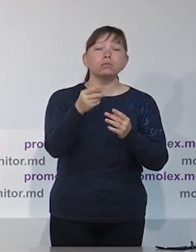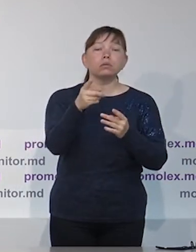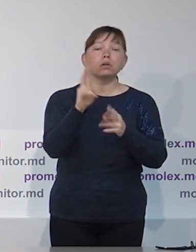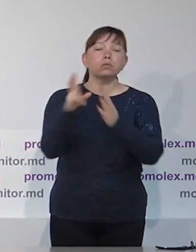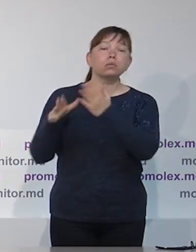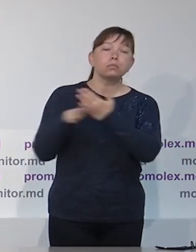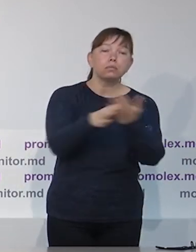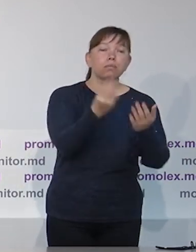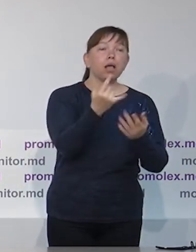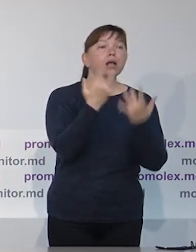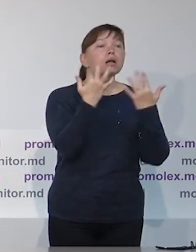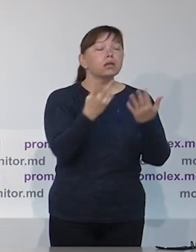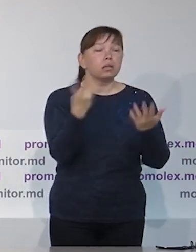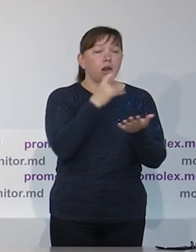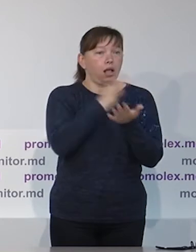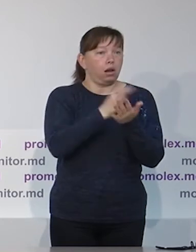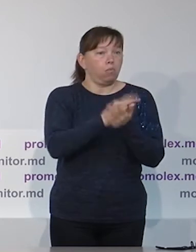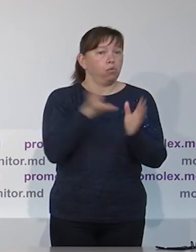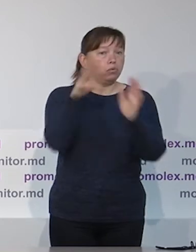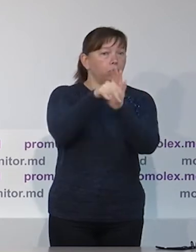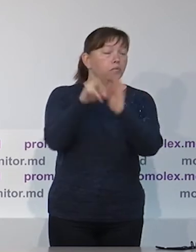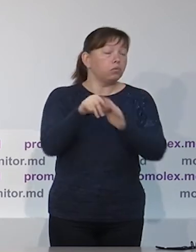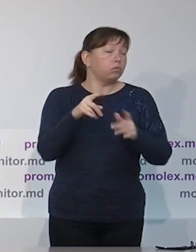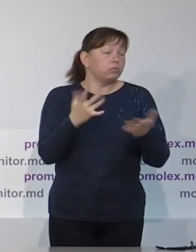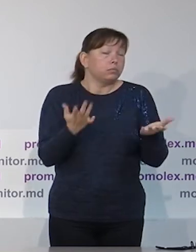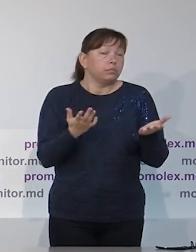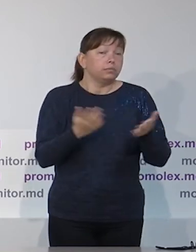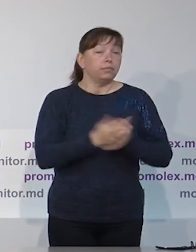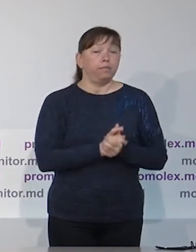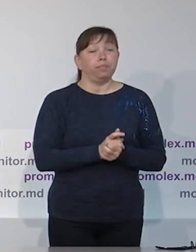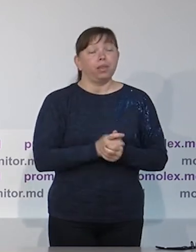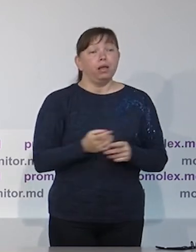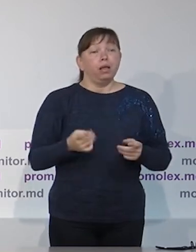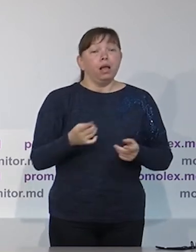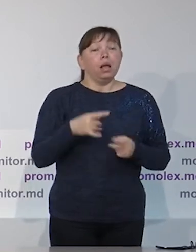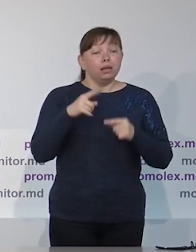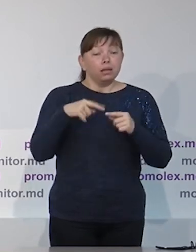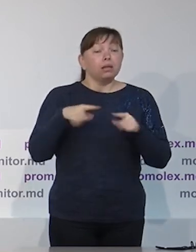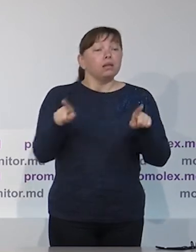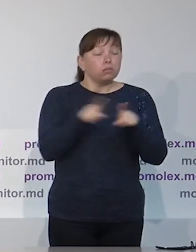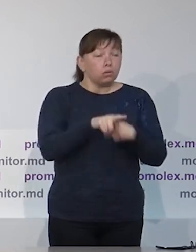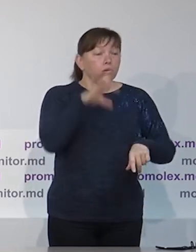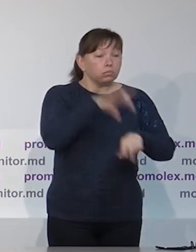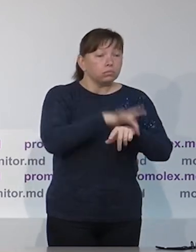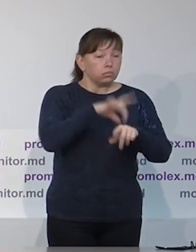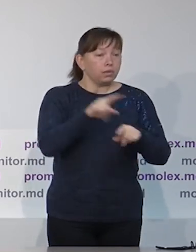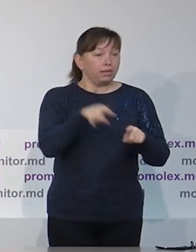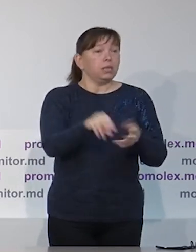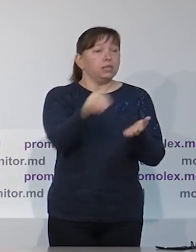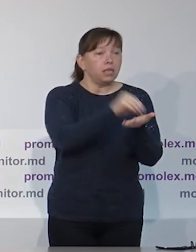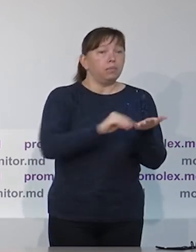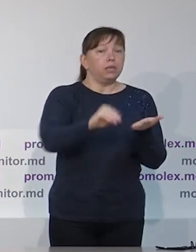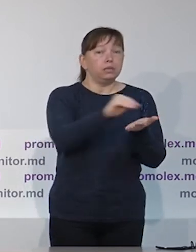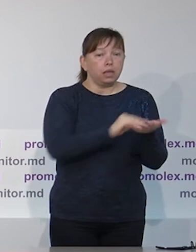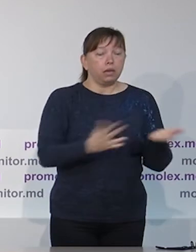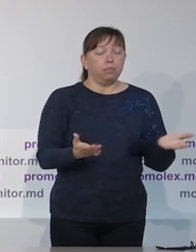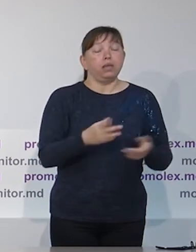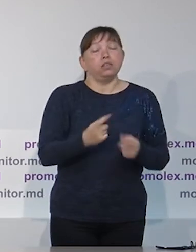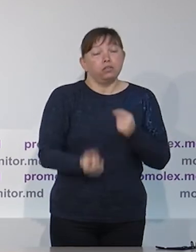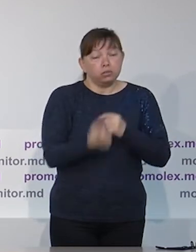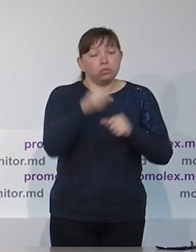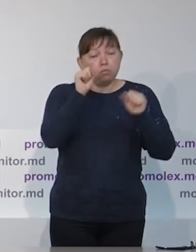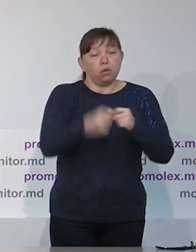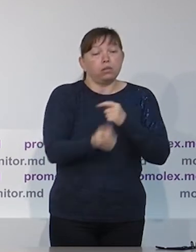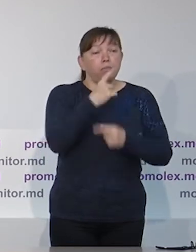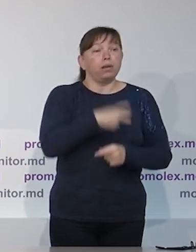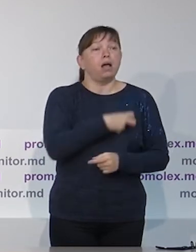организованной транспортировки, транспортировки, к сожалению, и другие также моменты, к сожалению, мы